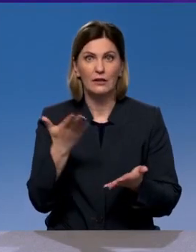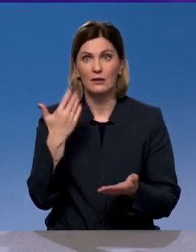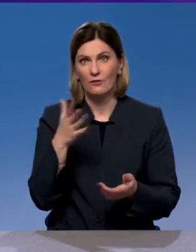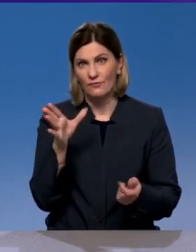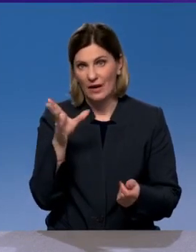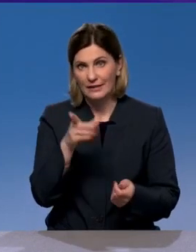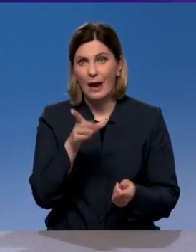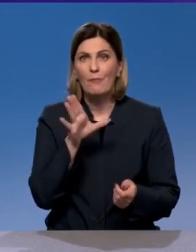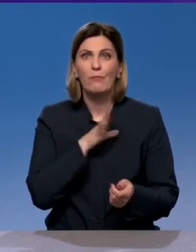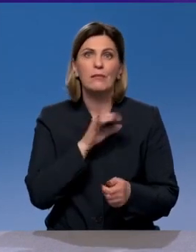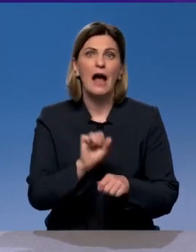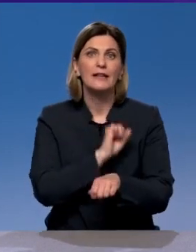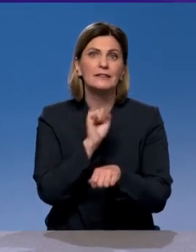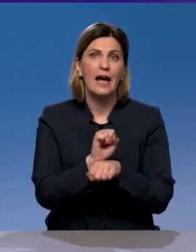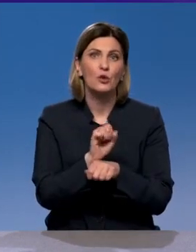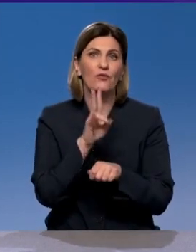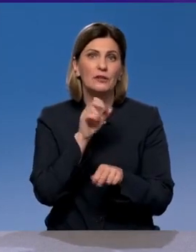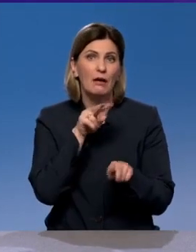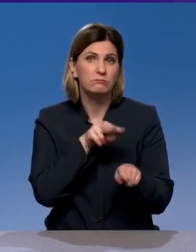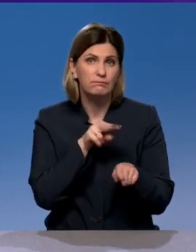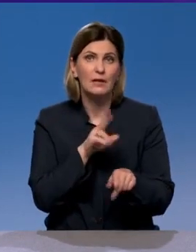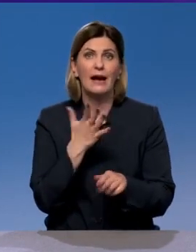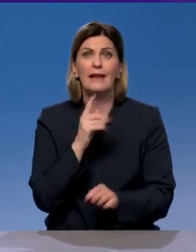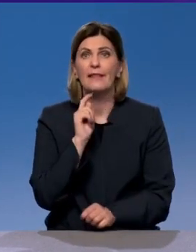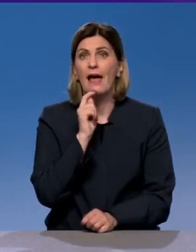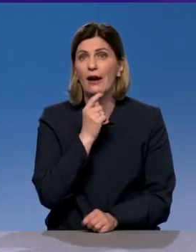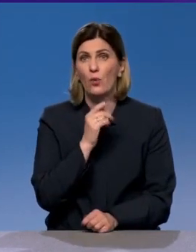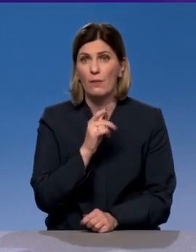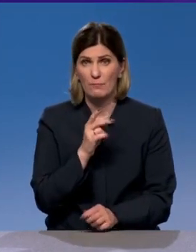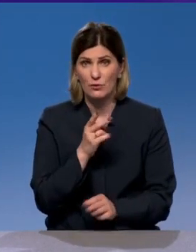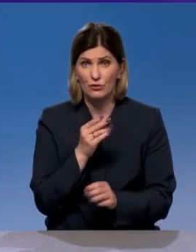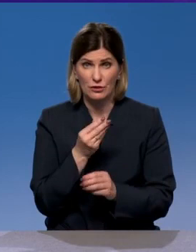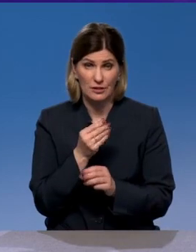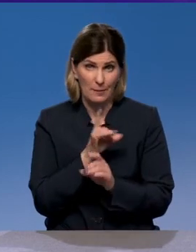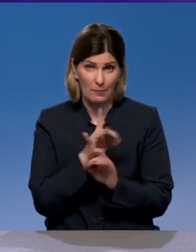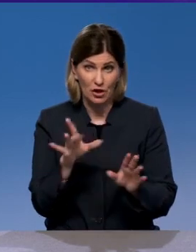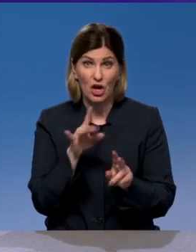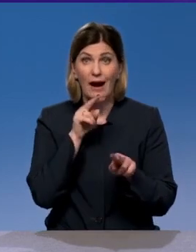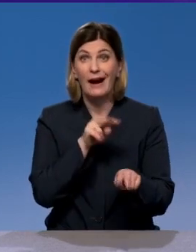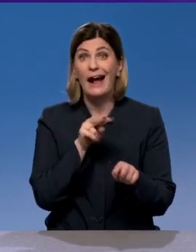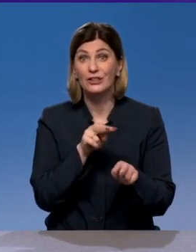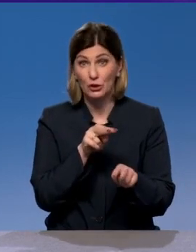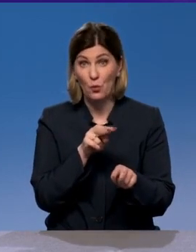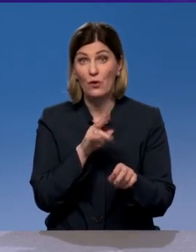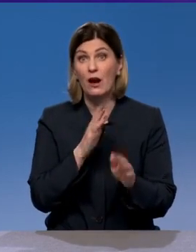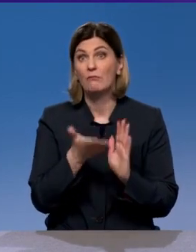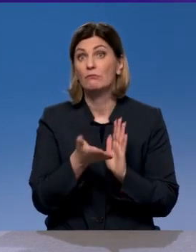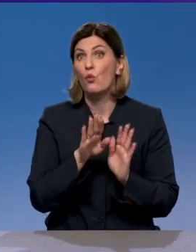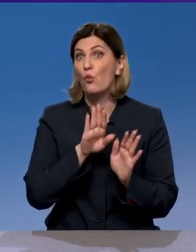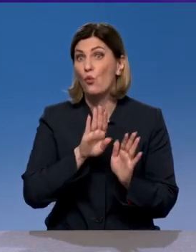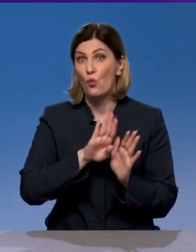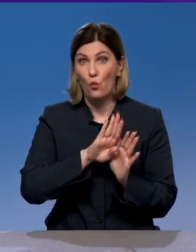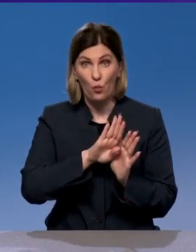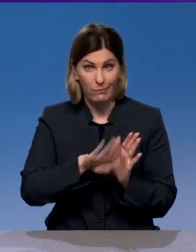моратории на проверку, какие-то экономические причины. В общем, контроль отняли, теперь думают, не вернуть ли. Вам эта идея нравится?